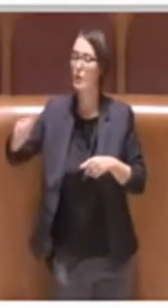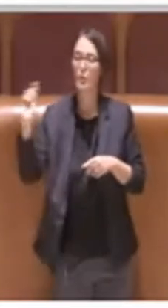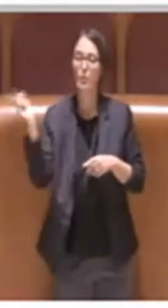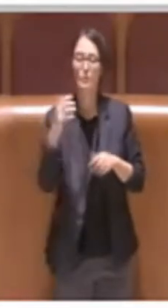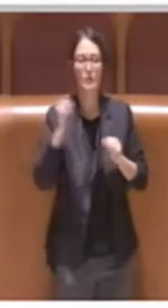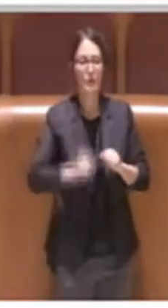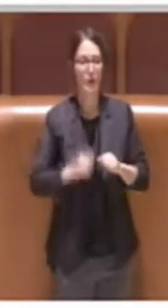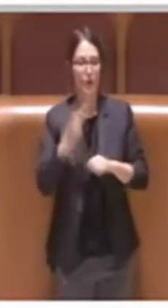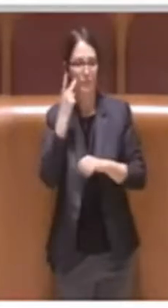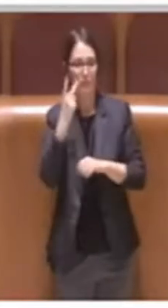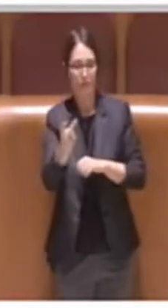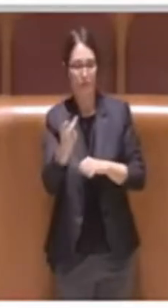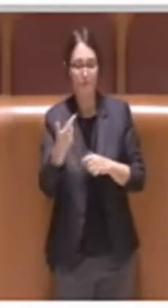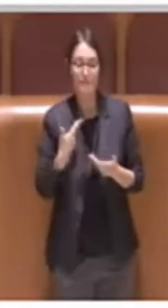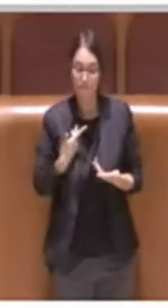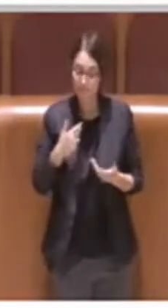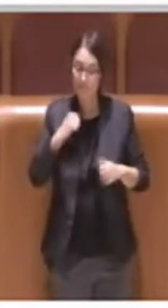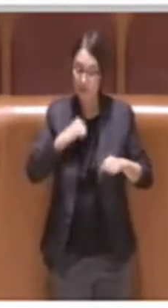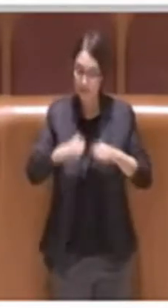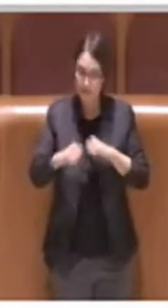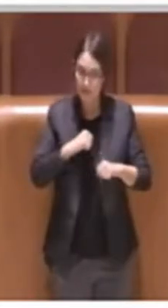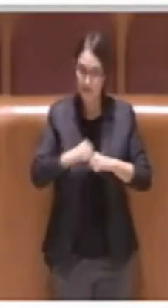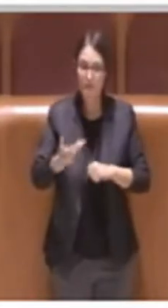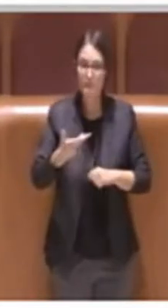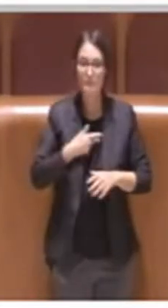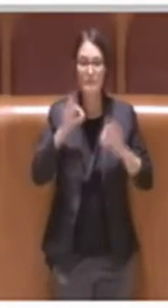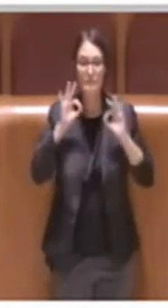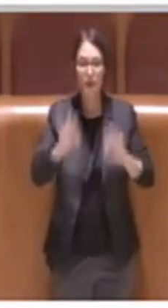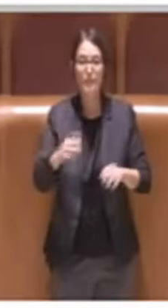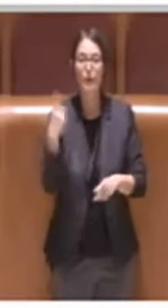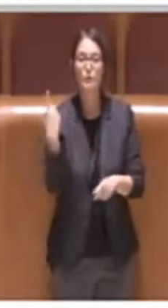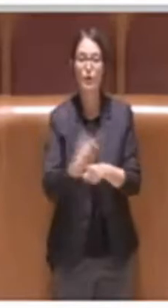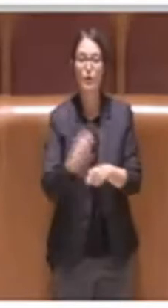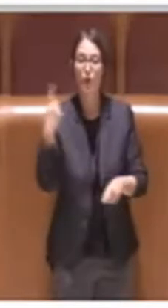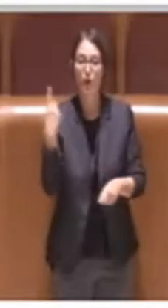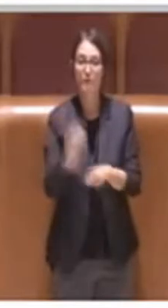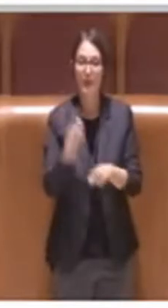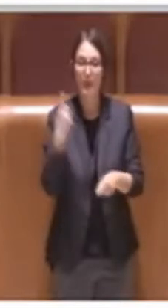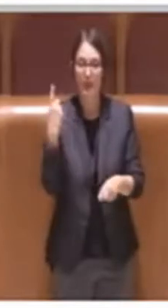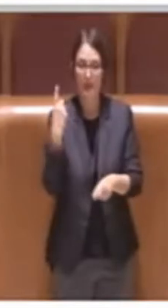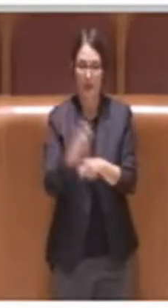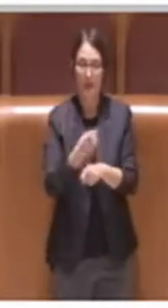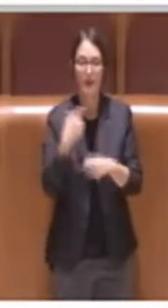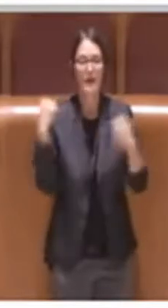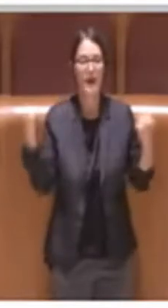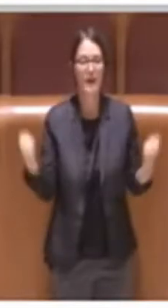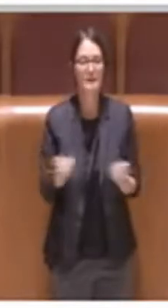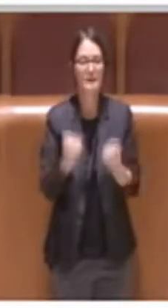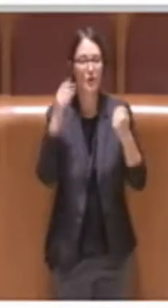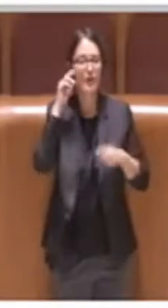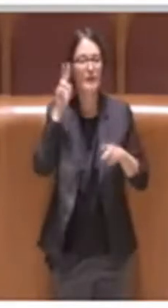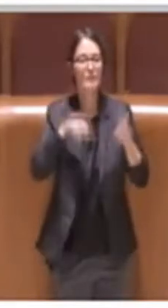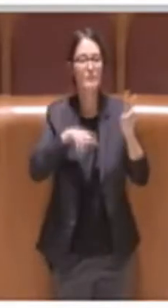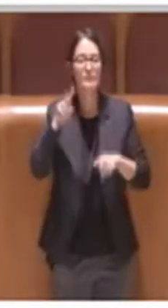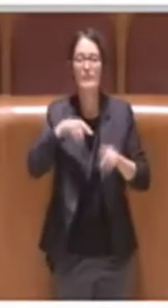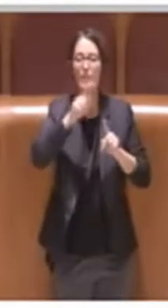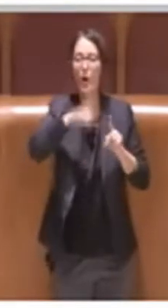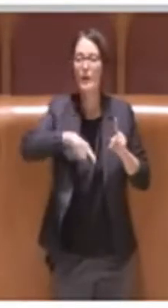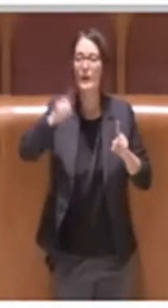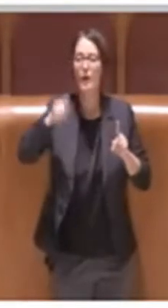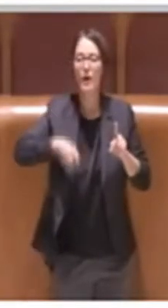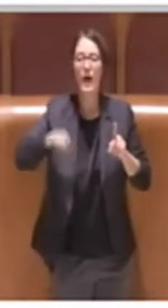'amministrazione ha il dovere di fare un'azione, oltre che di monitoraggio, anche di controllo e di